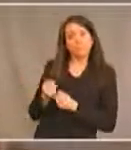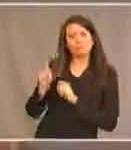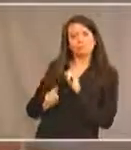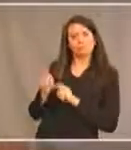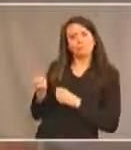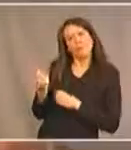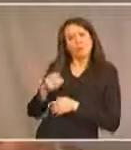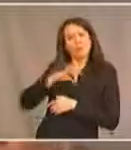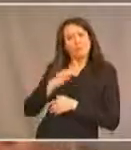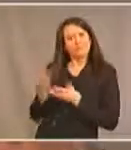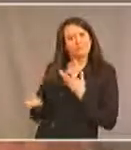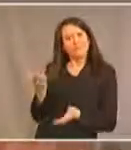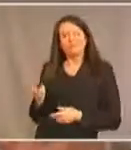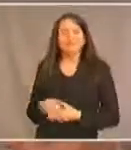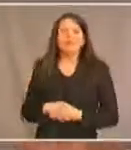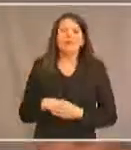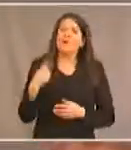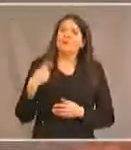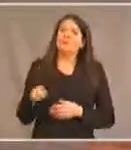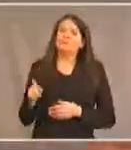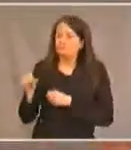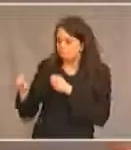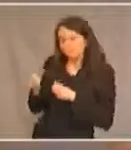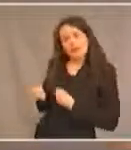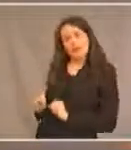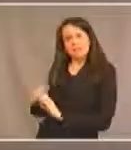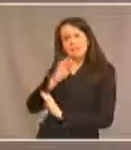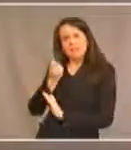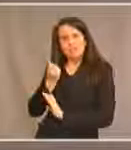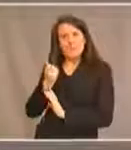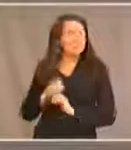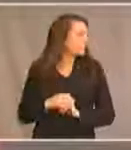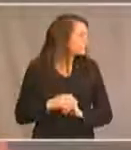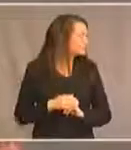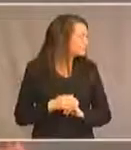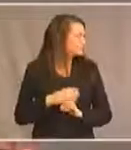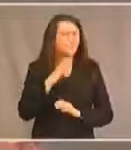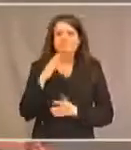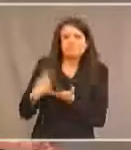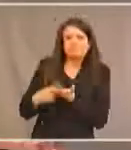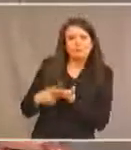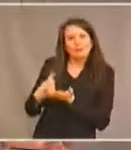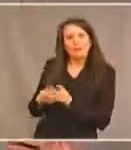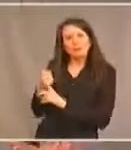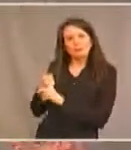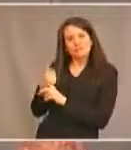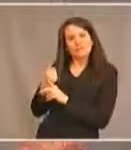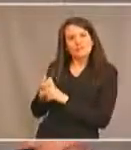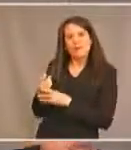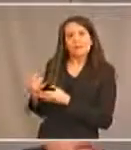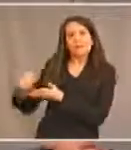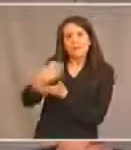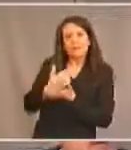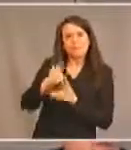pourrions en profiter pour vous entendre nous parler des commentaires que vous avez pu glaner.